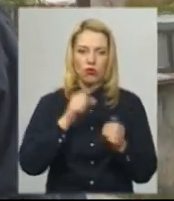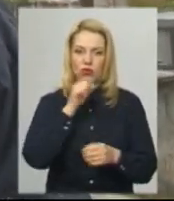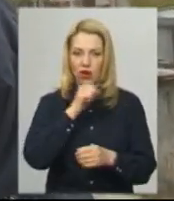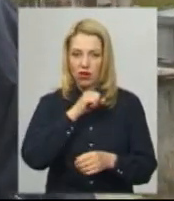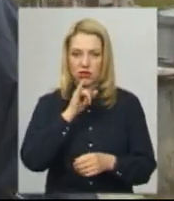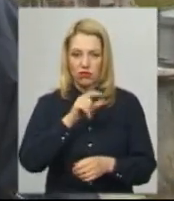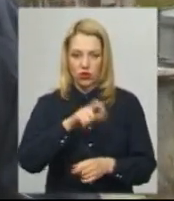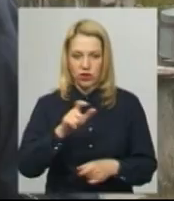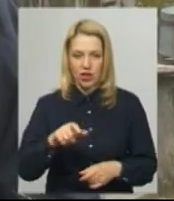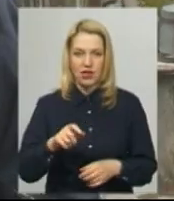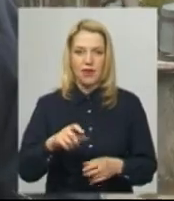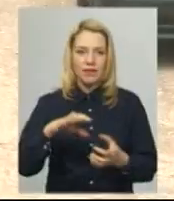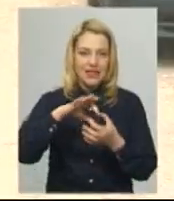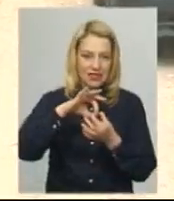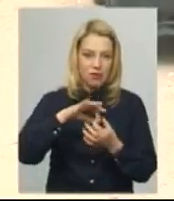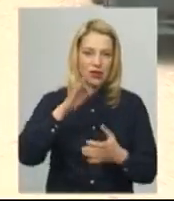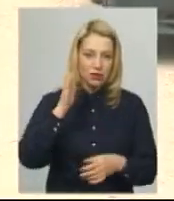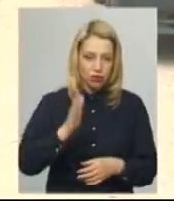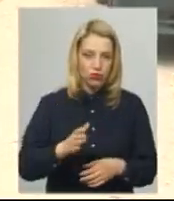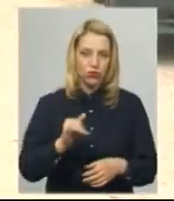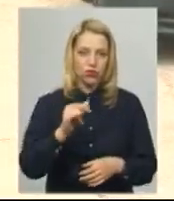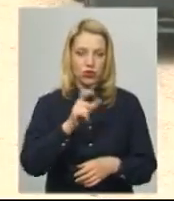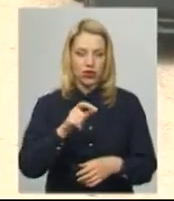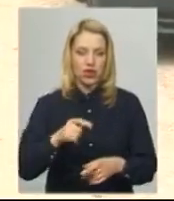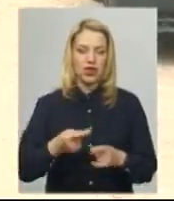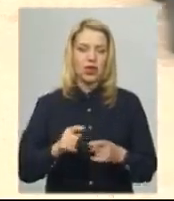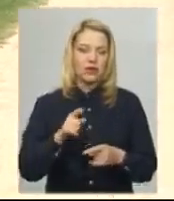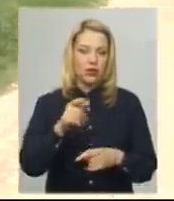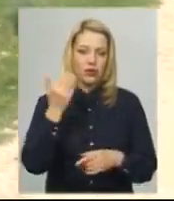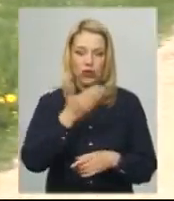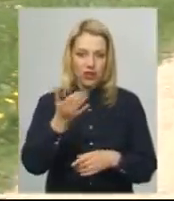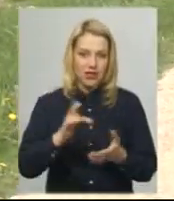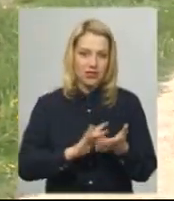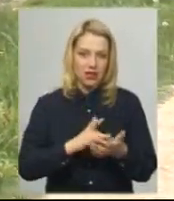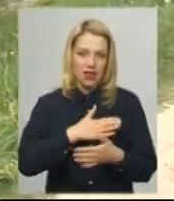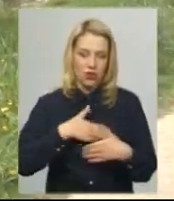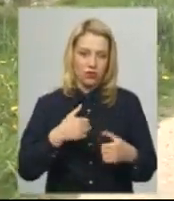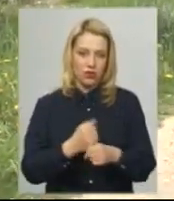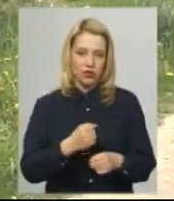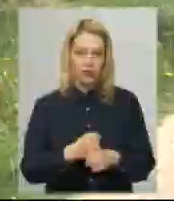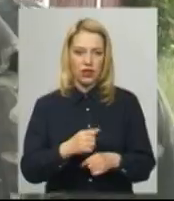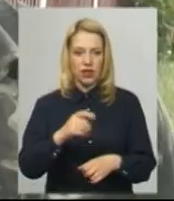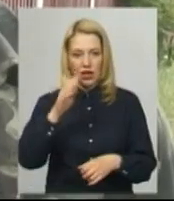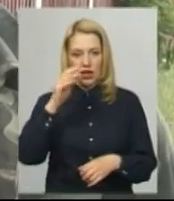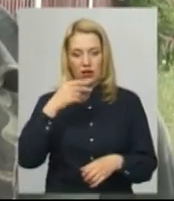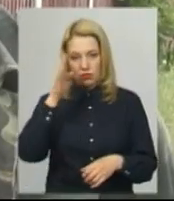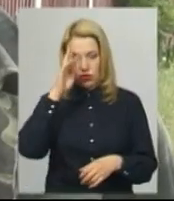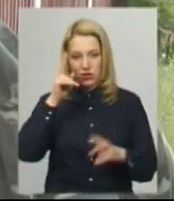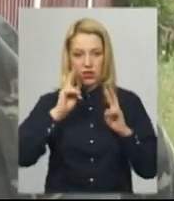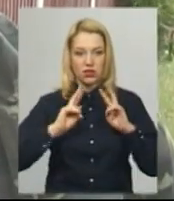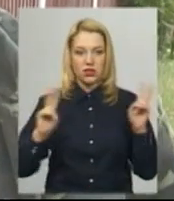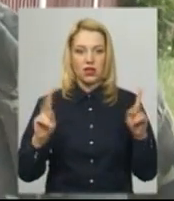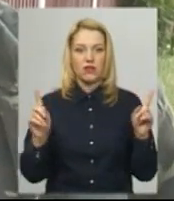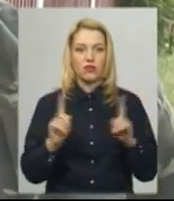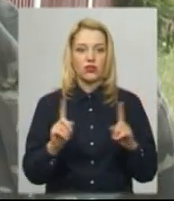зривати. Вони ж робити не хочуть. Житель Глушківці Вадим Алахівський каже, не знав, що у нього будуть нові сусіди. Чікаво, просто